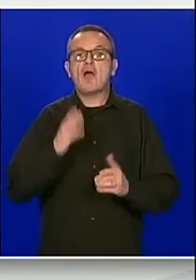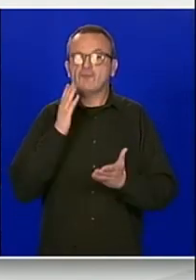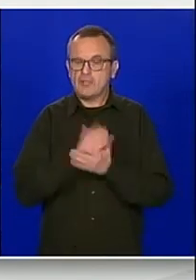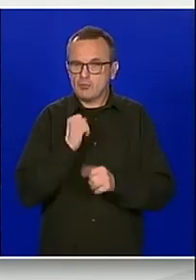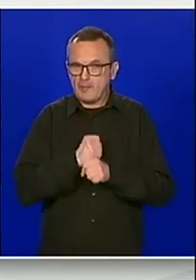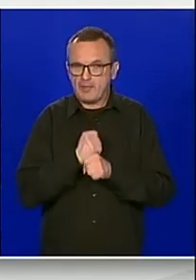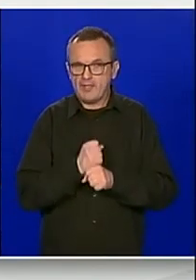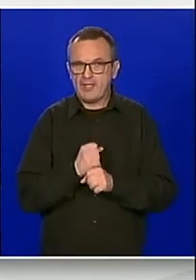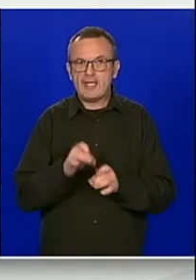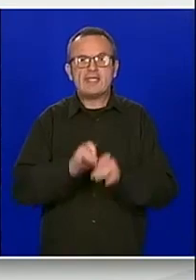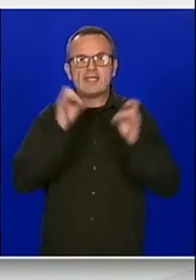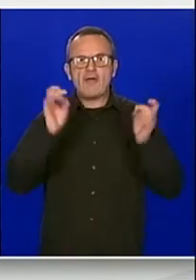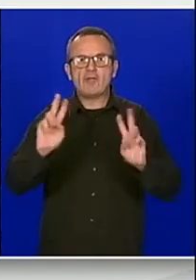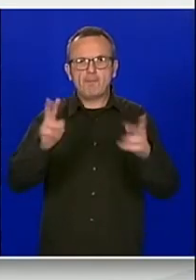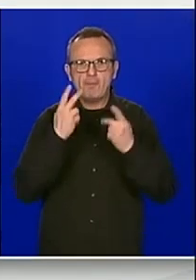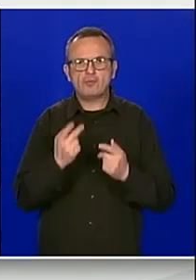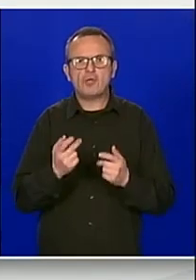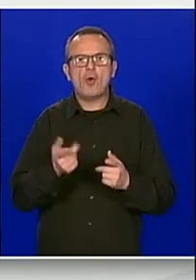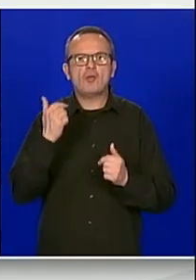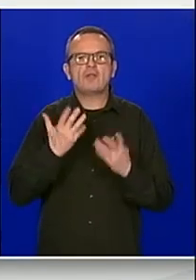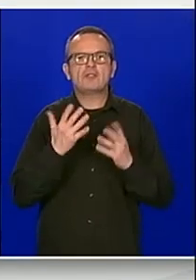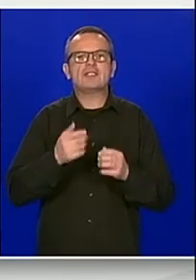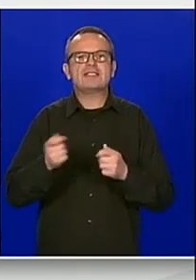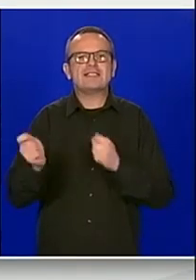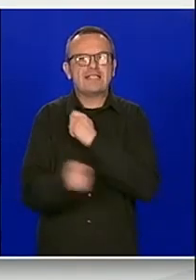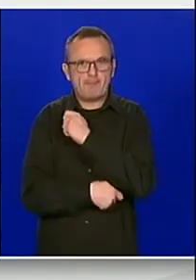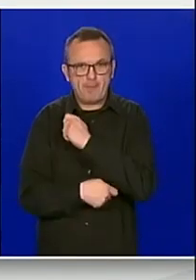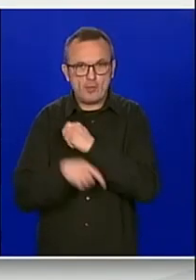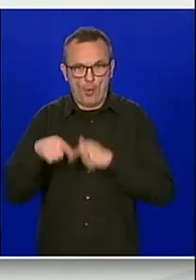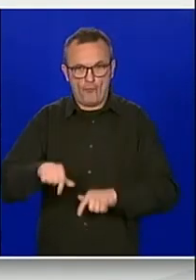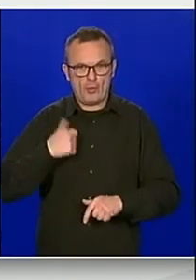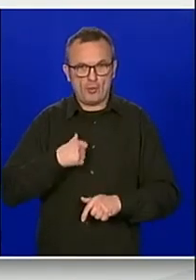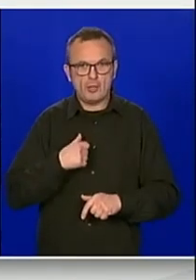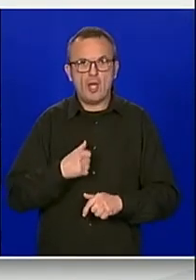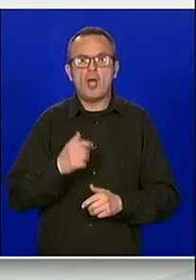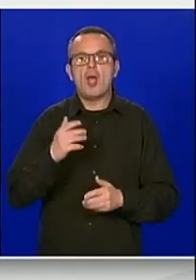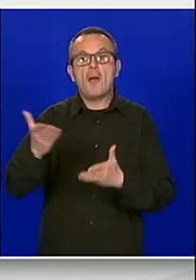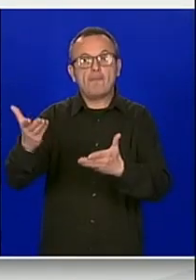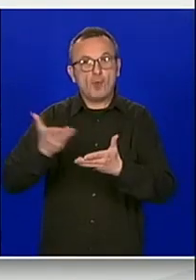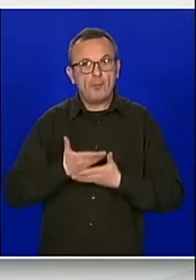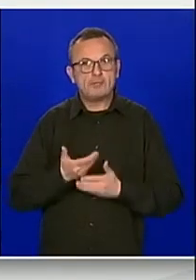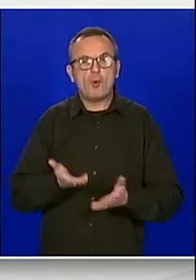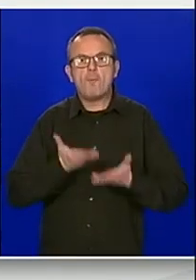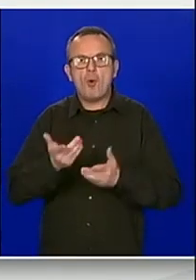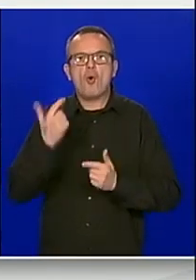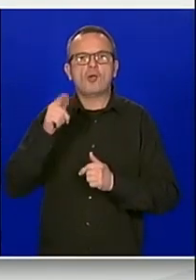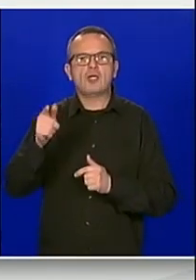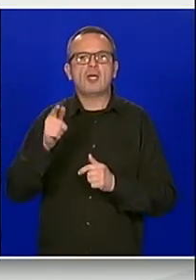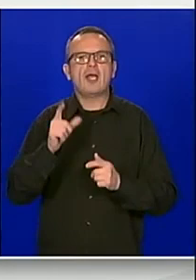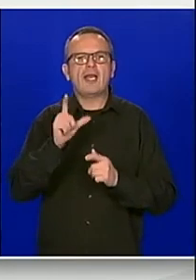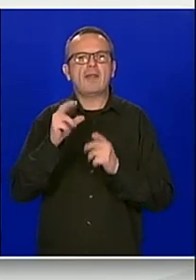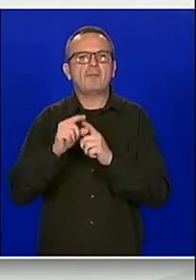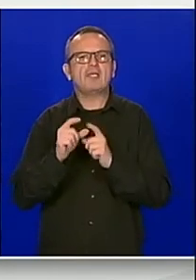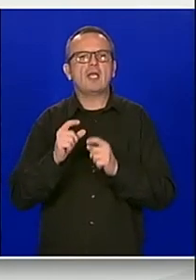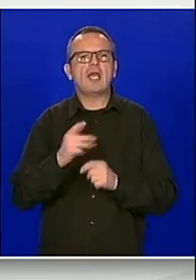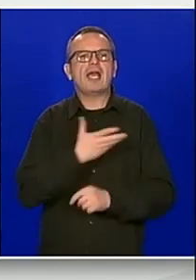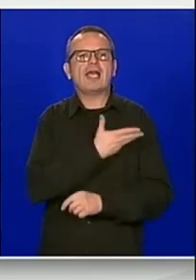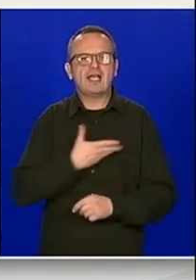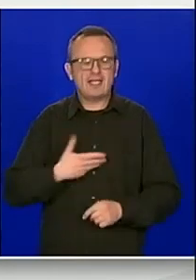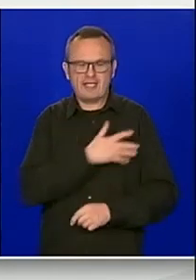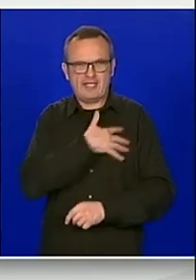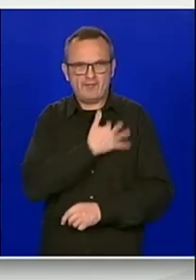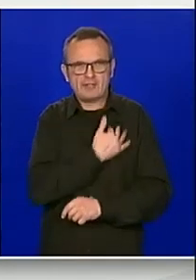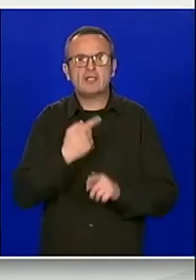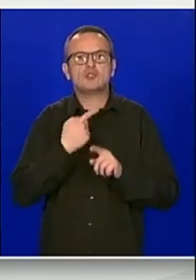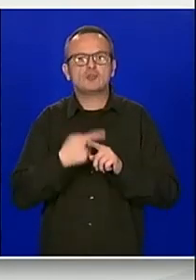od 6. srpnja 2020. godine i uz DILOIT prikupljena je ponuda od KPMG Croatia, DEO također